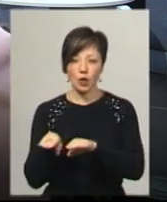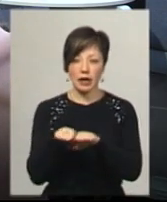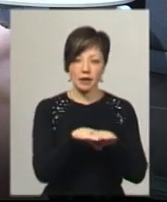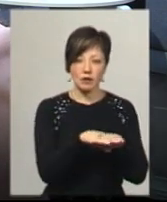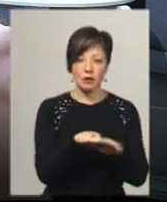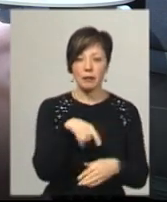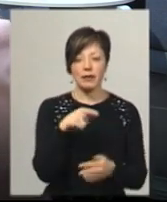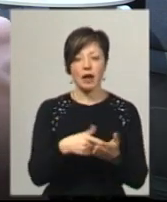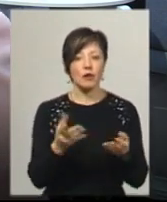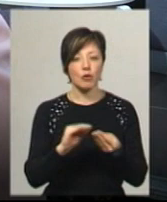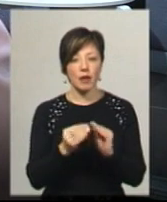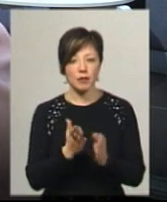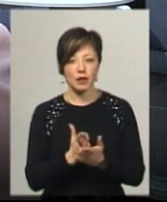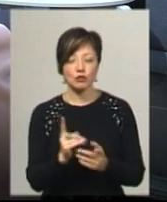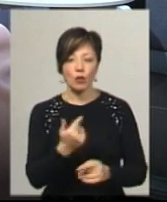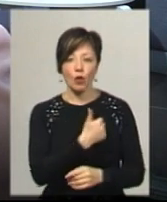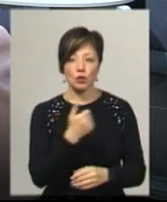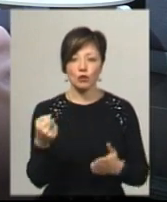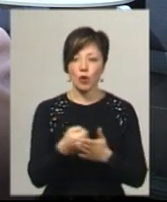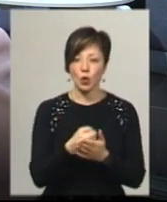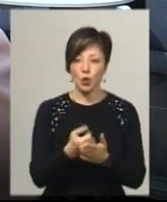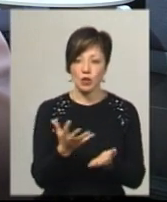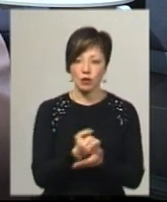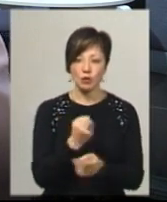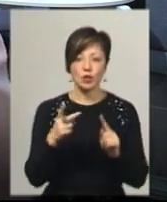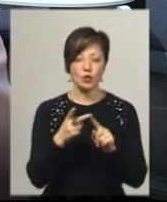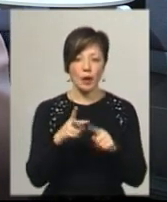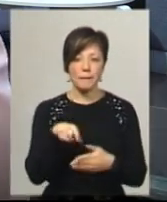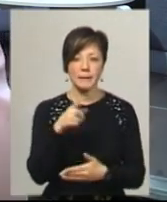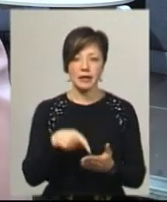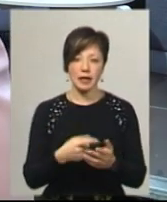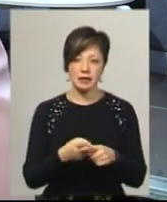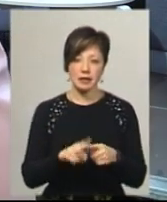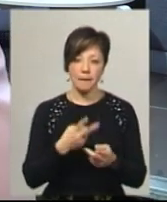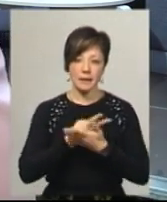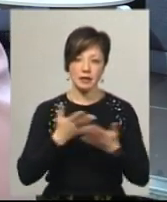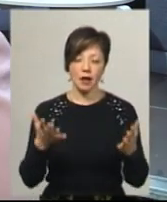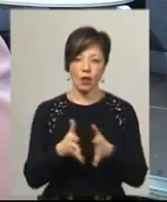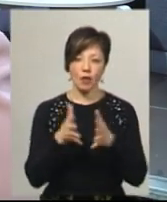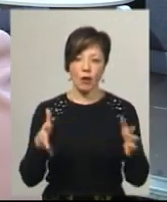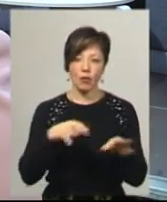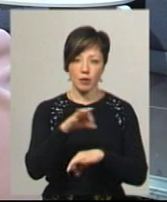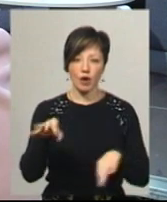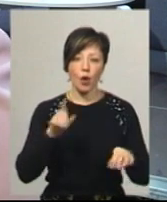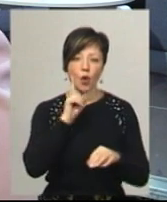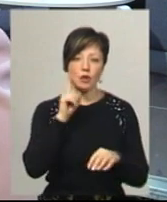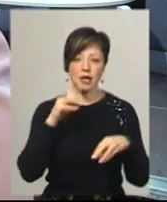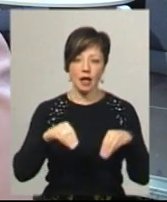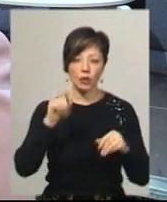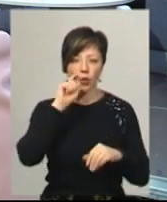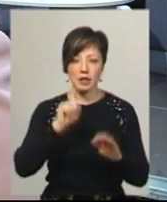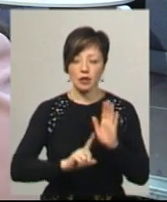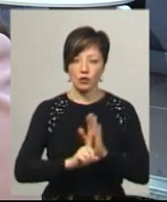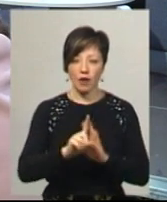які проблеми є, чого ми хочемо досягнути. І друге питання – це презентація глобального проєкту «Озеленення України», який